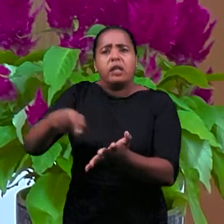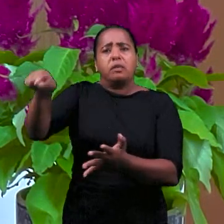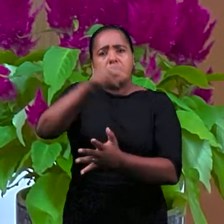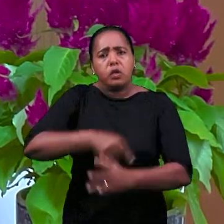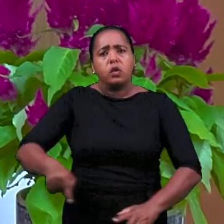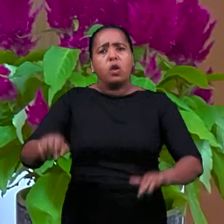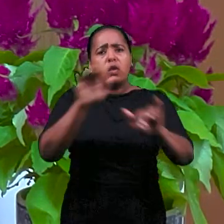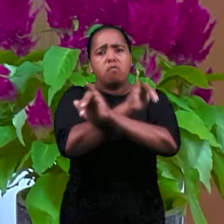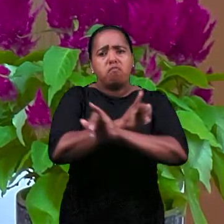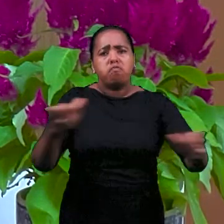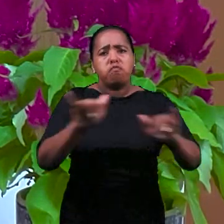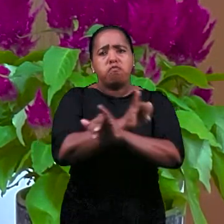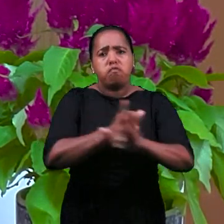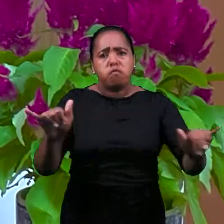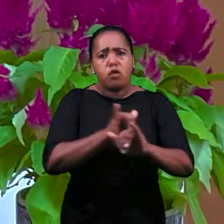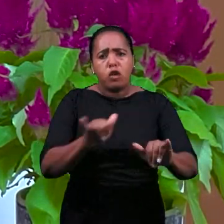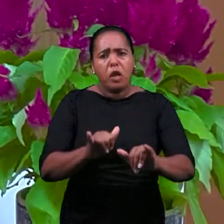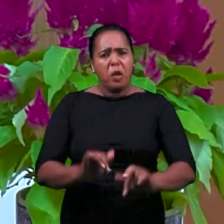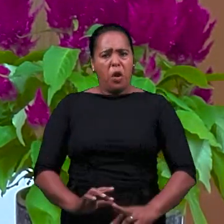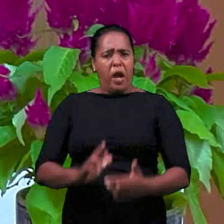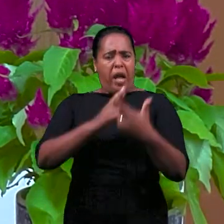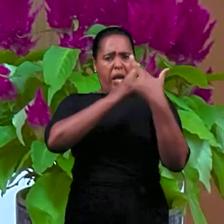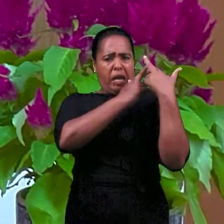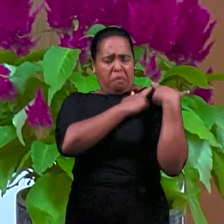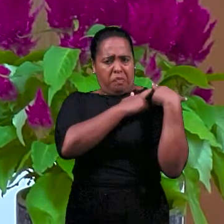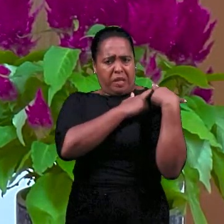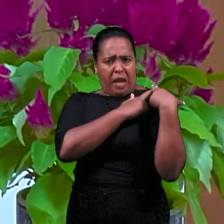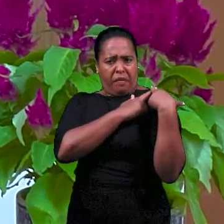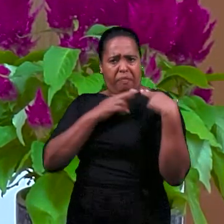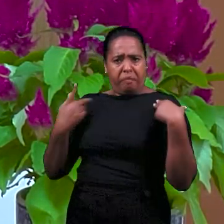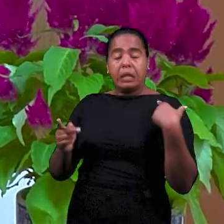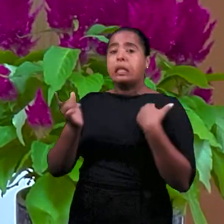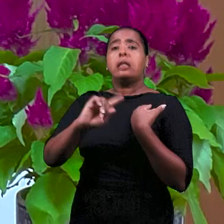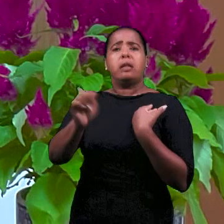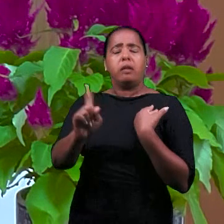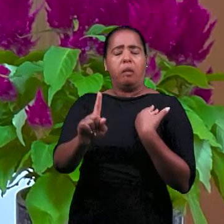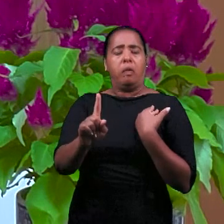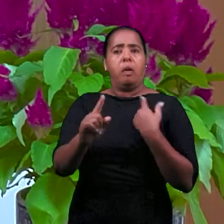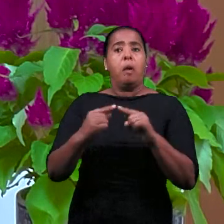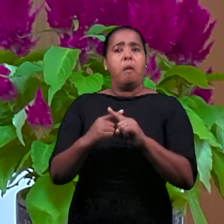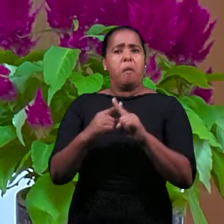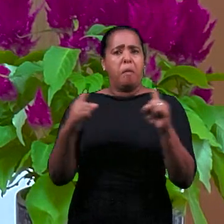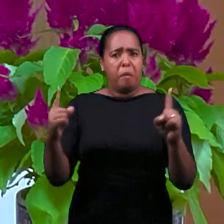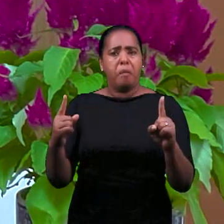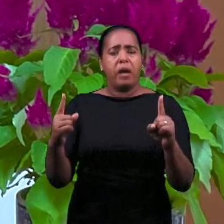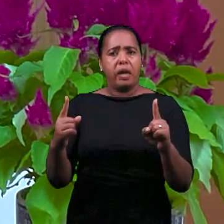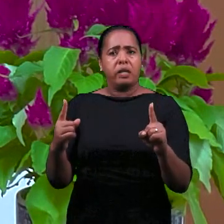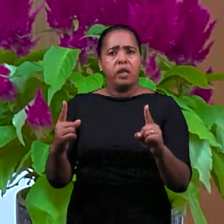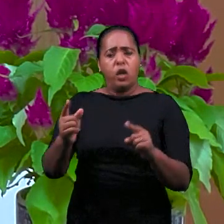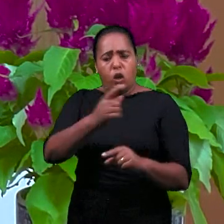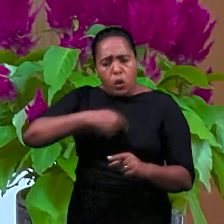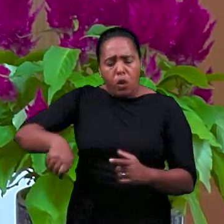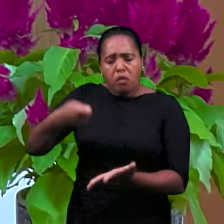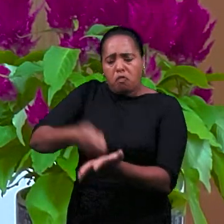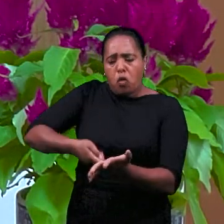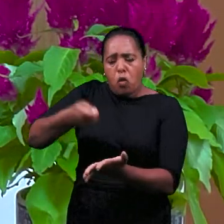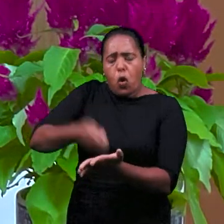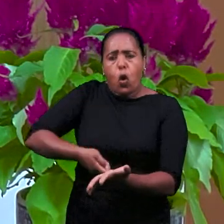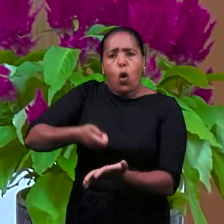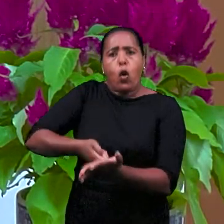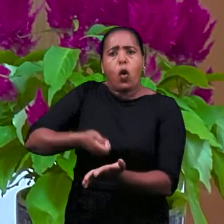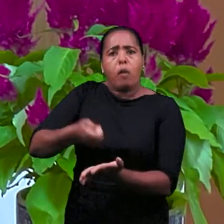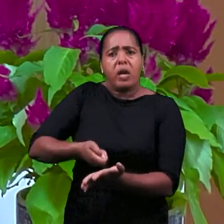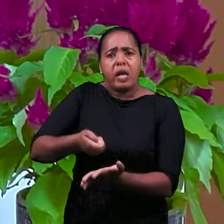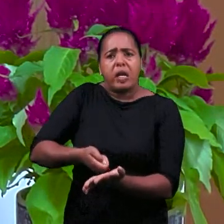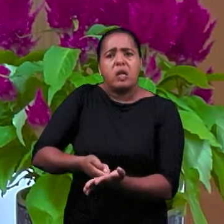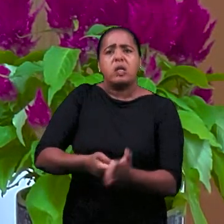мы провозглашаем, не как хозяева ее, но как те, которые получили это благословение и